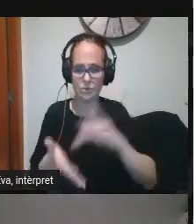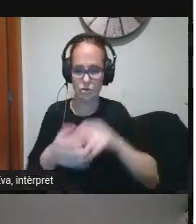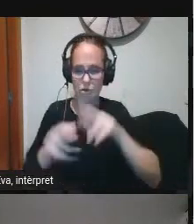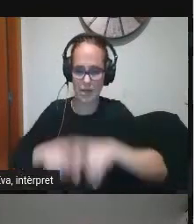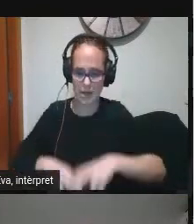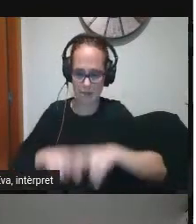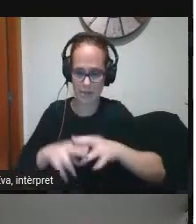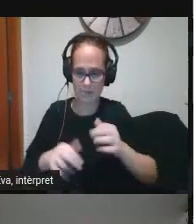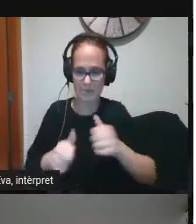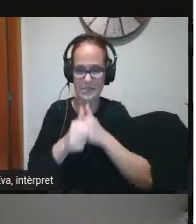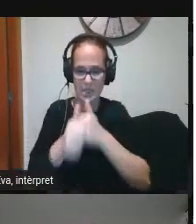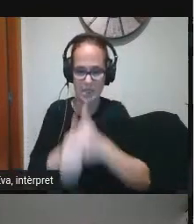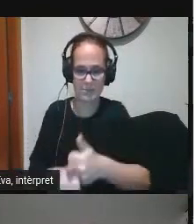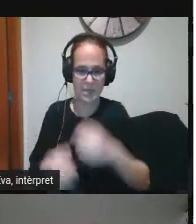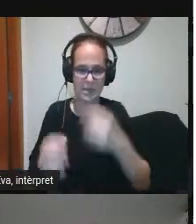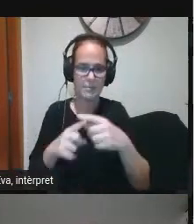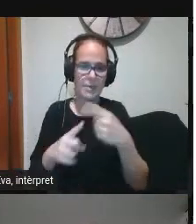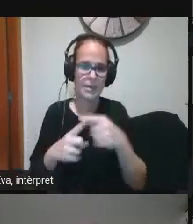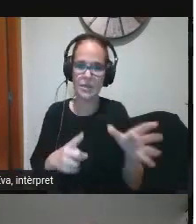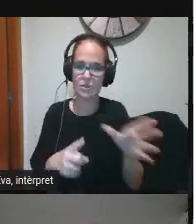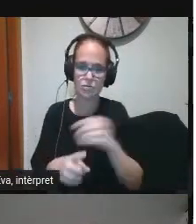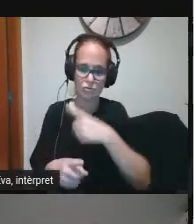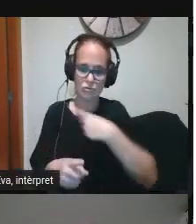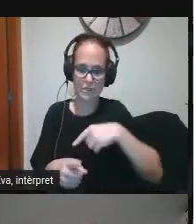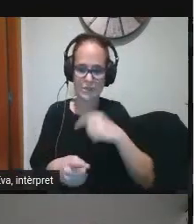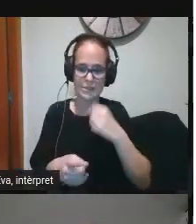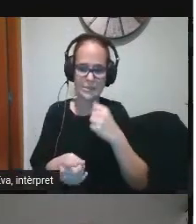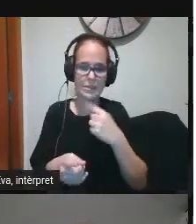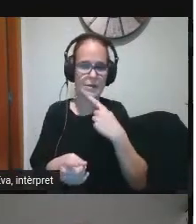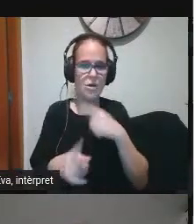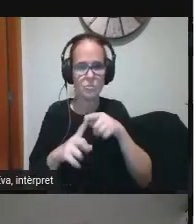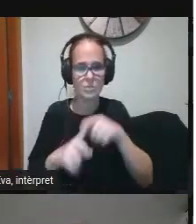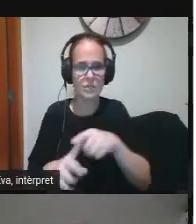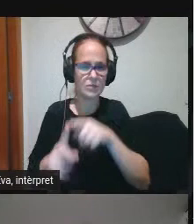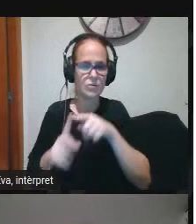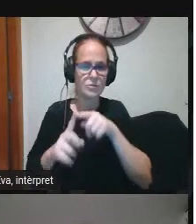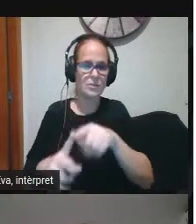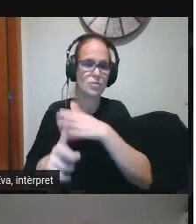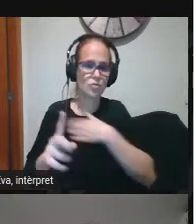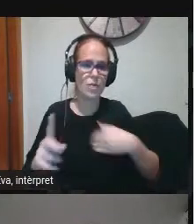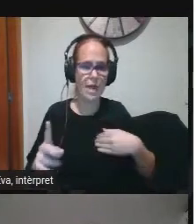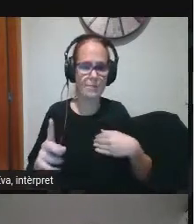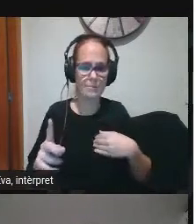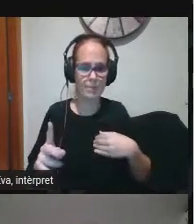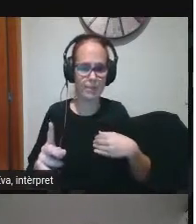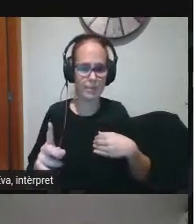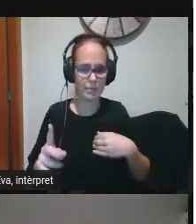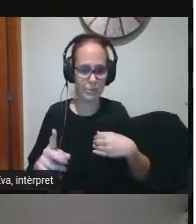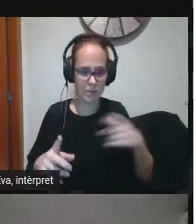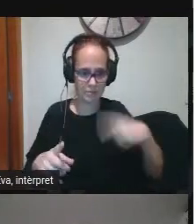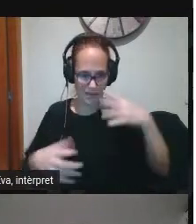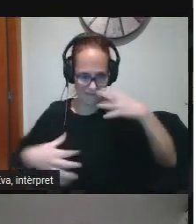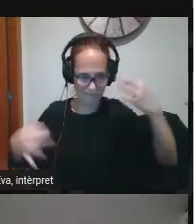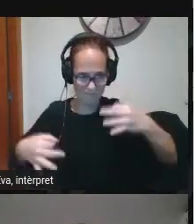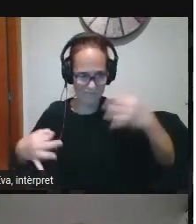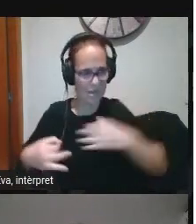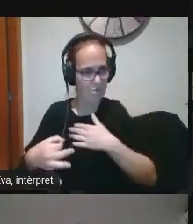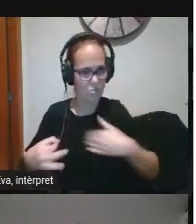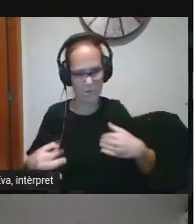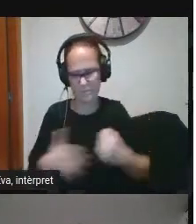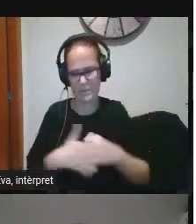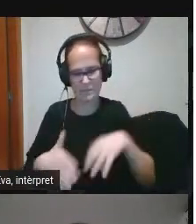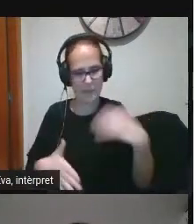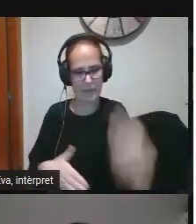un seguiment perquè tot allò que ens marquem i tot allò que volem fer sigui el més real i el més real